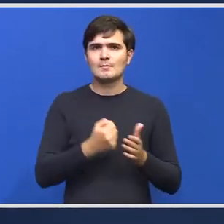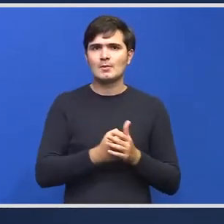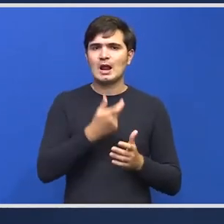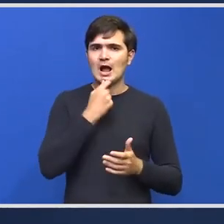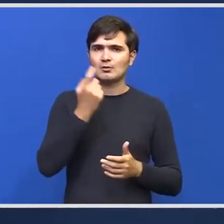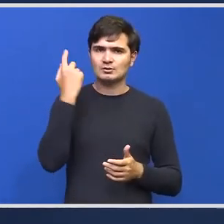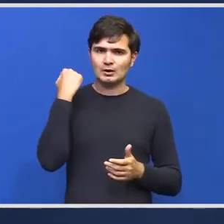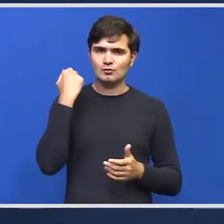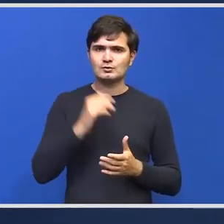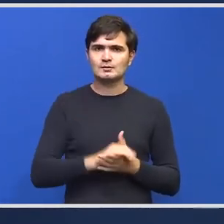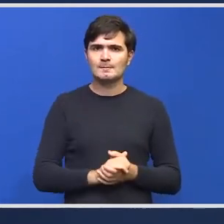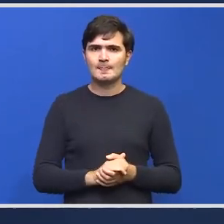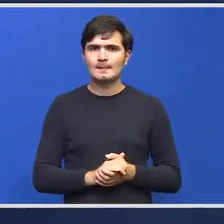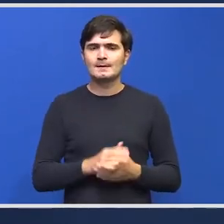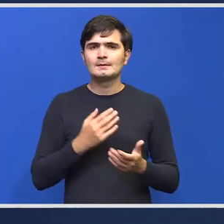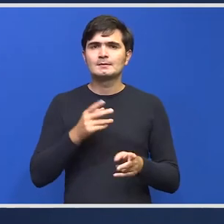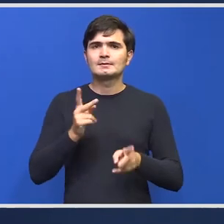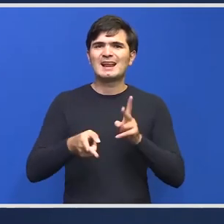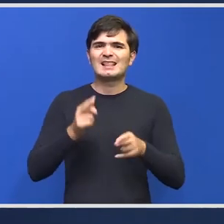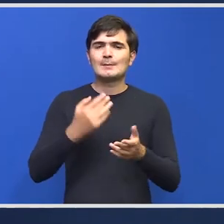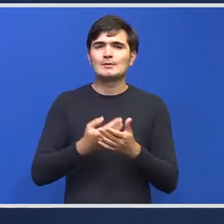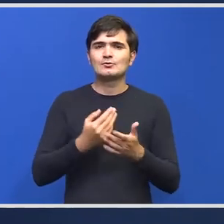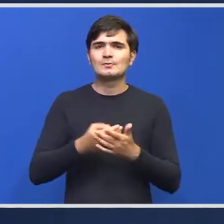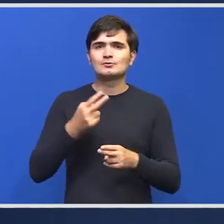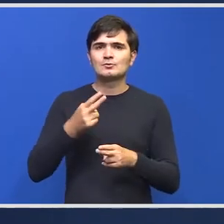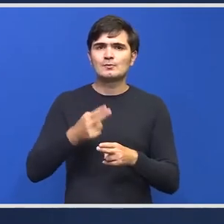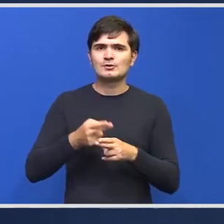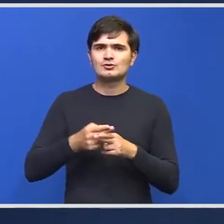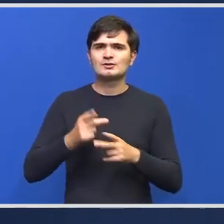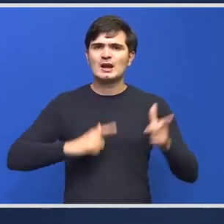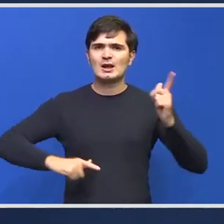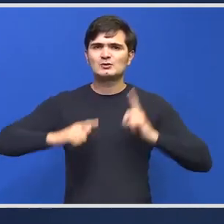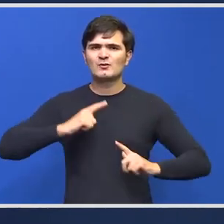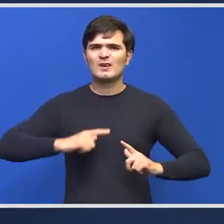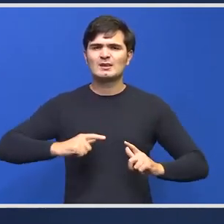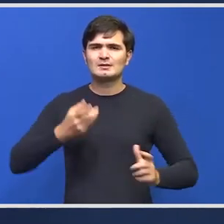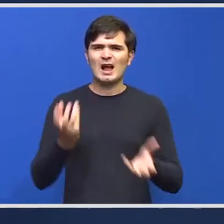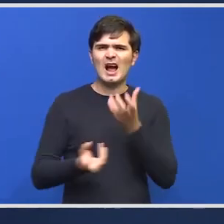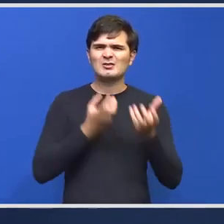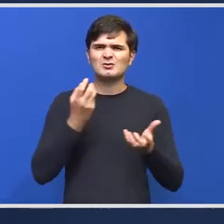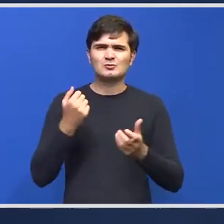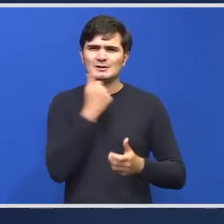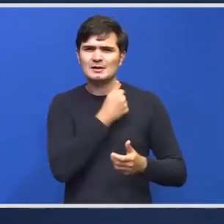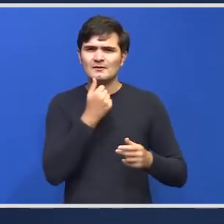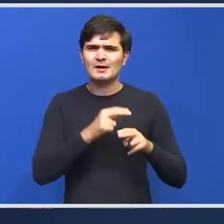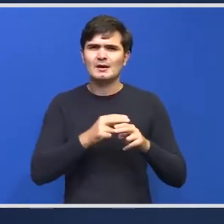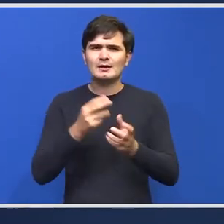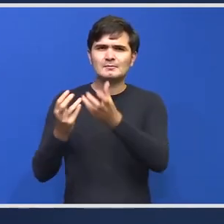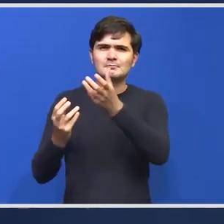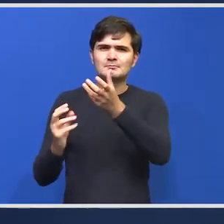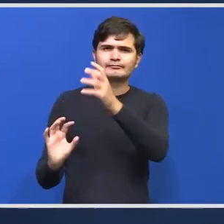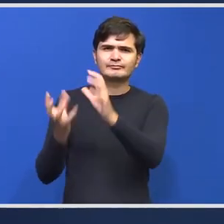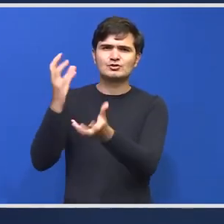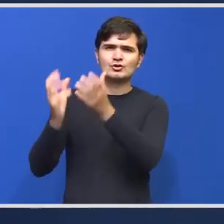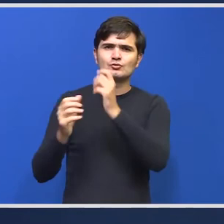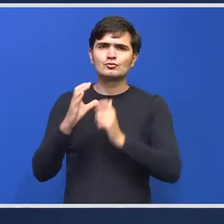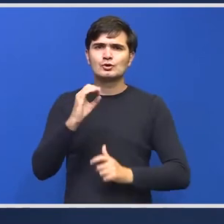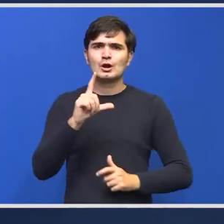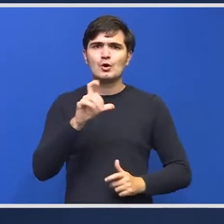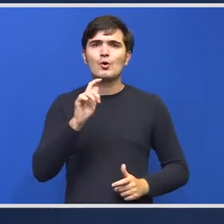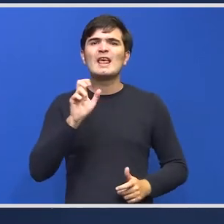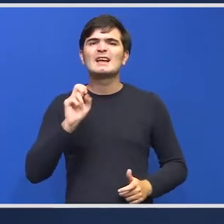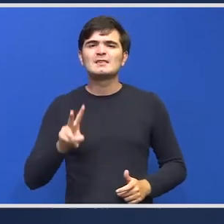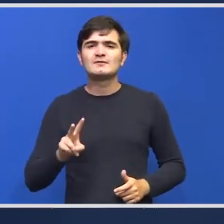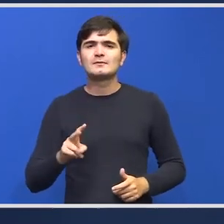pacienților care au suferit arsuri severe în incendiu de la colectiv a fost până în